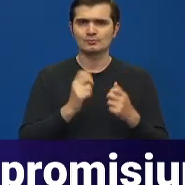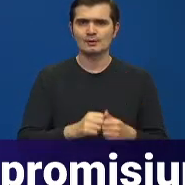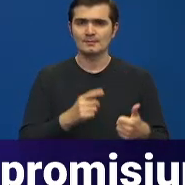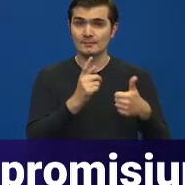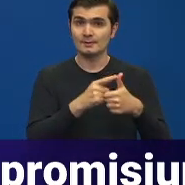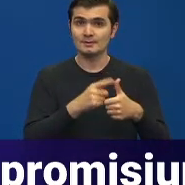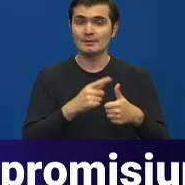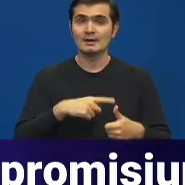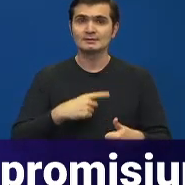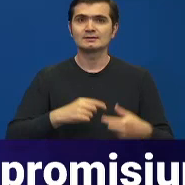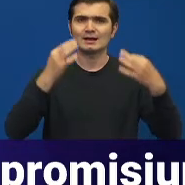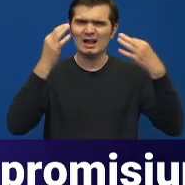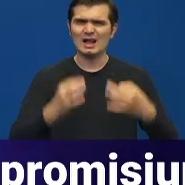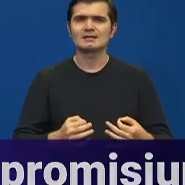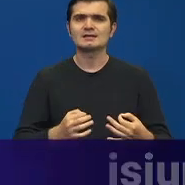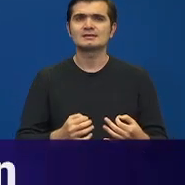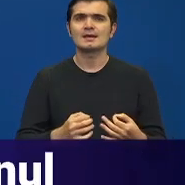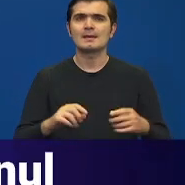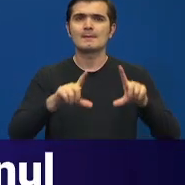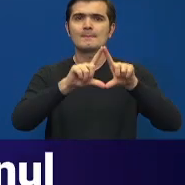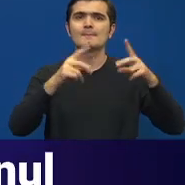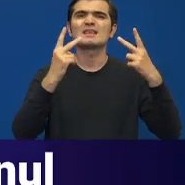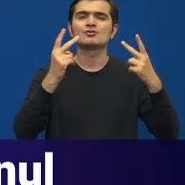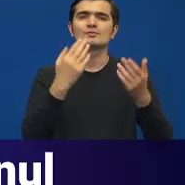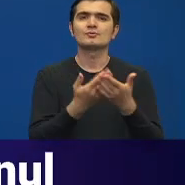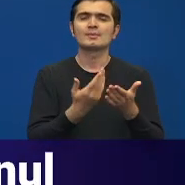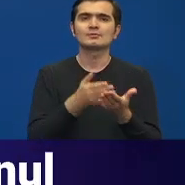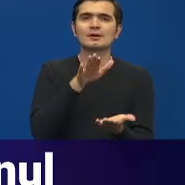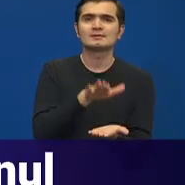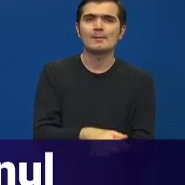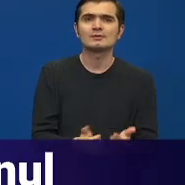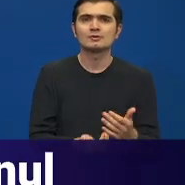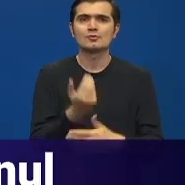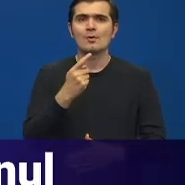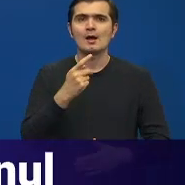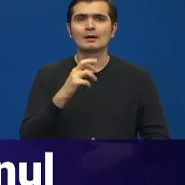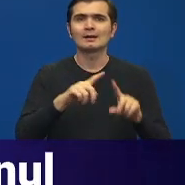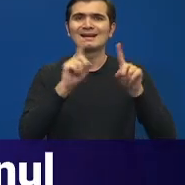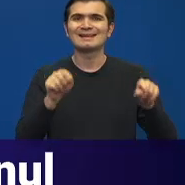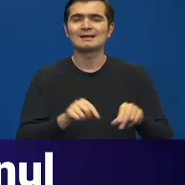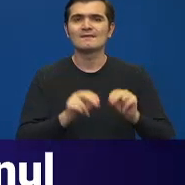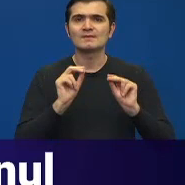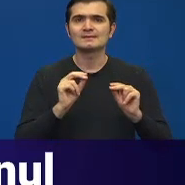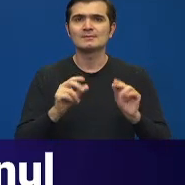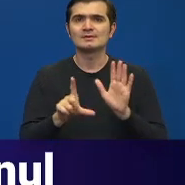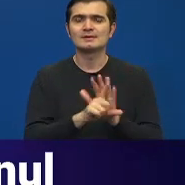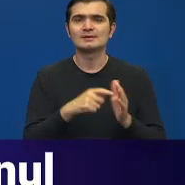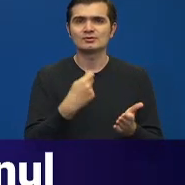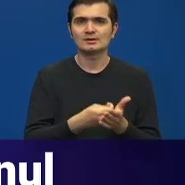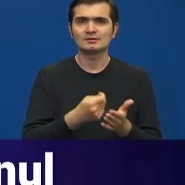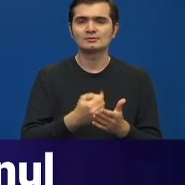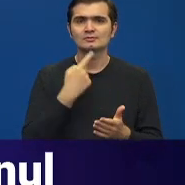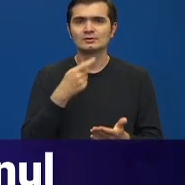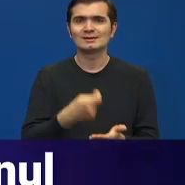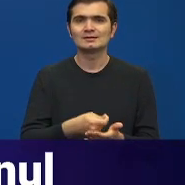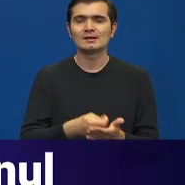garantarea principiului pe care se va baza noua grillă pentru învățământ din legea salarizării, și anume, faptul că